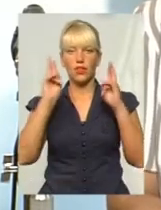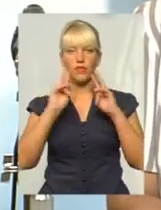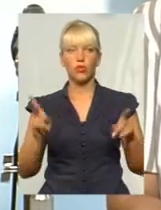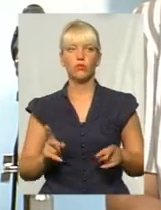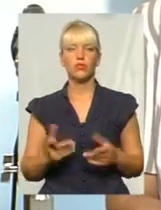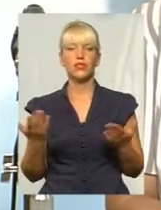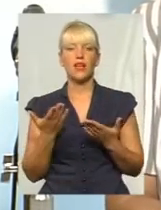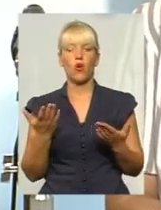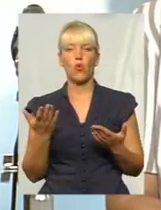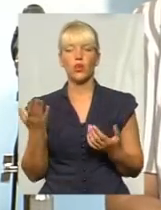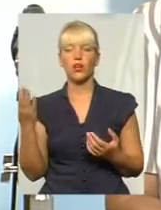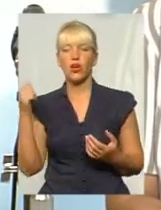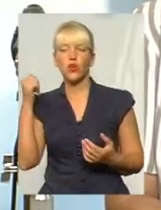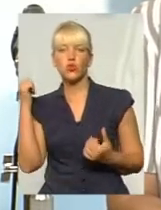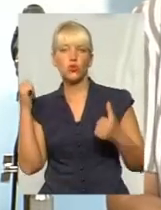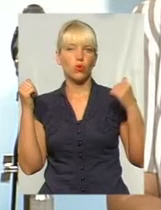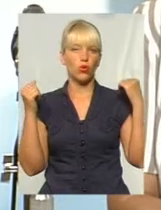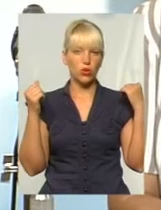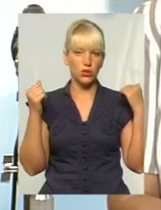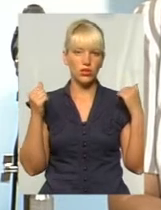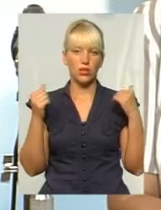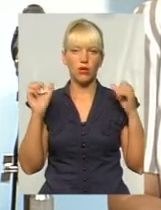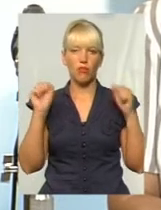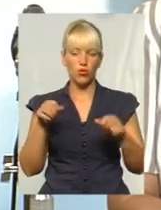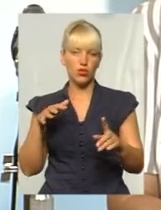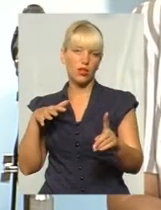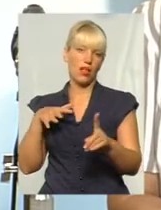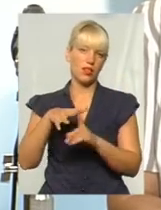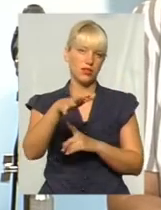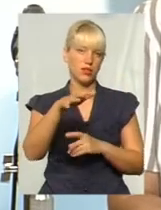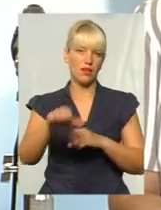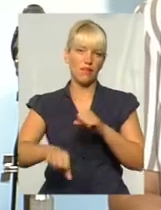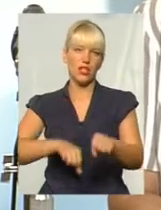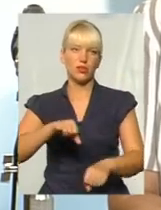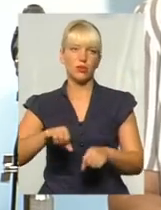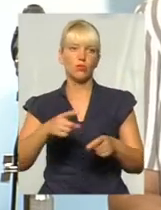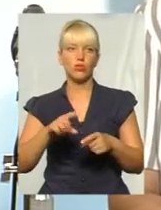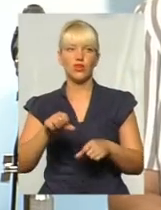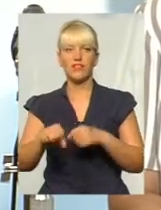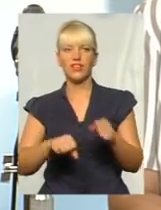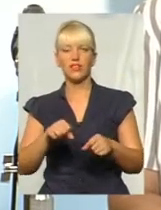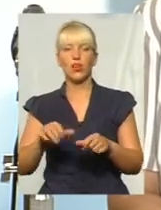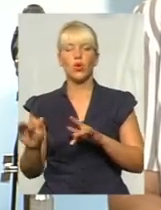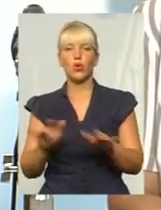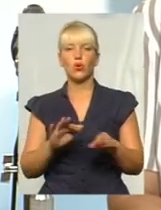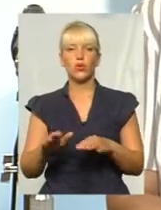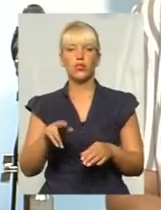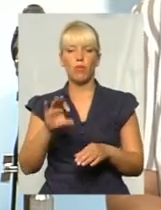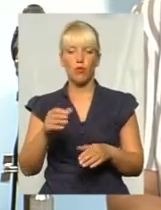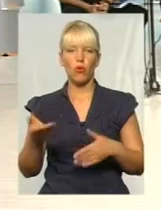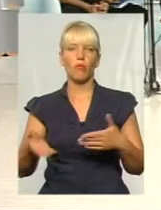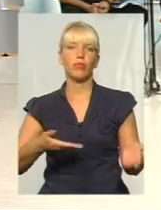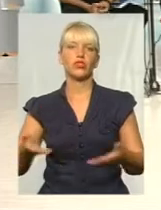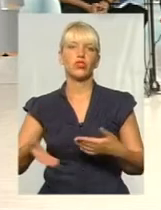з якої сторони може налетіти велосипедист, тому що велосипедист рухається в той момент по пішохідній